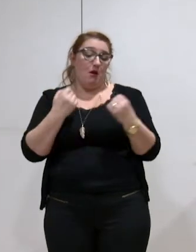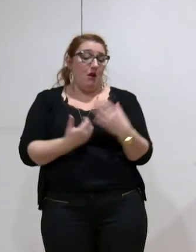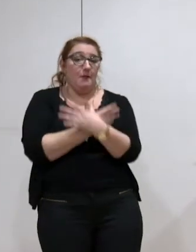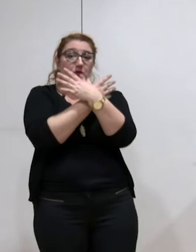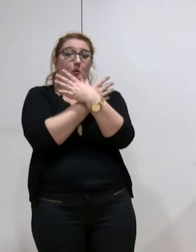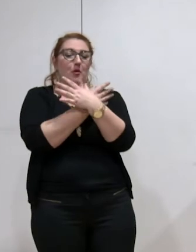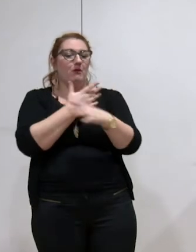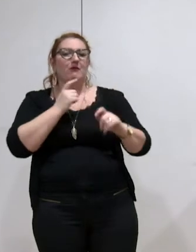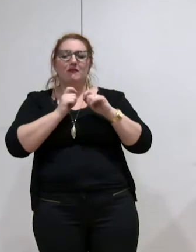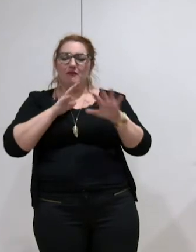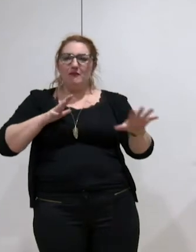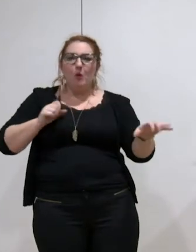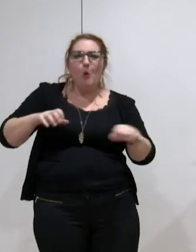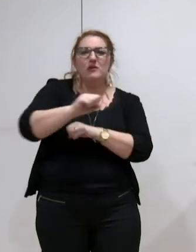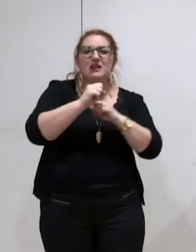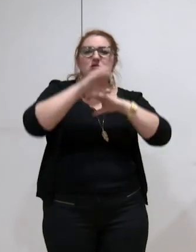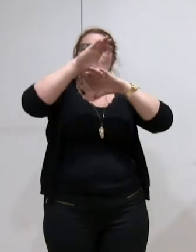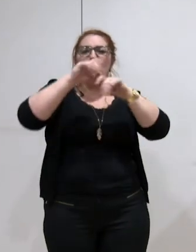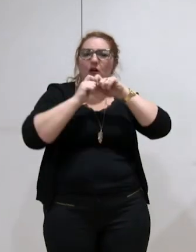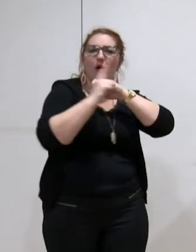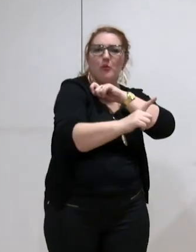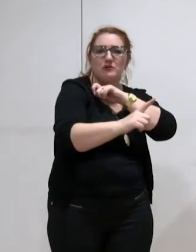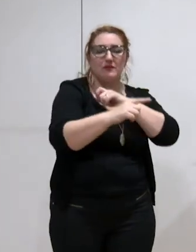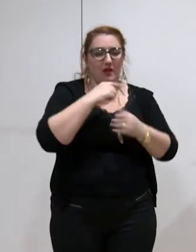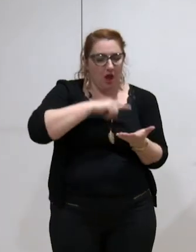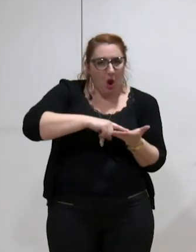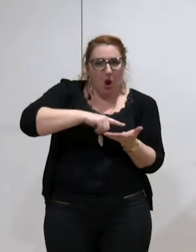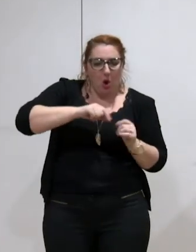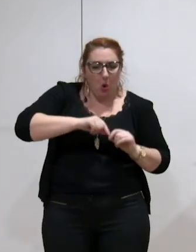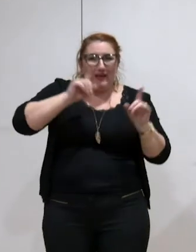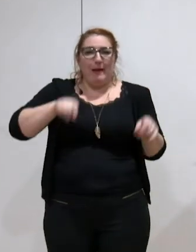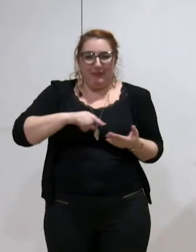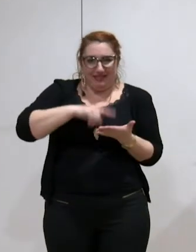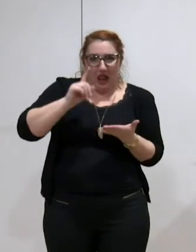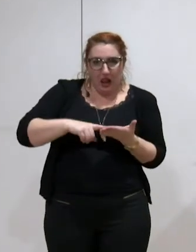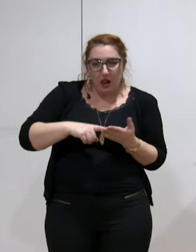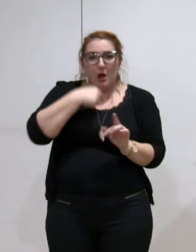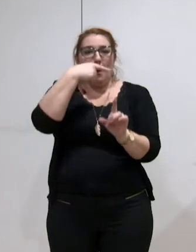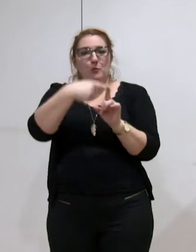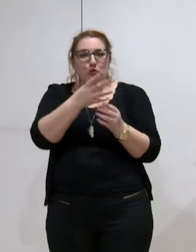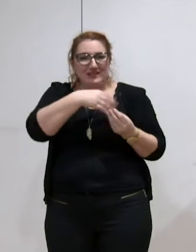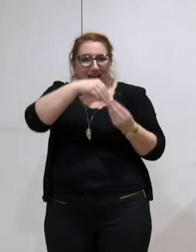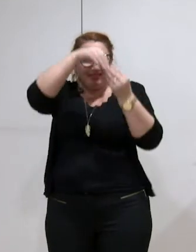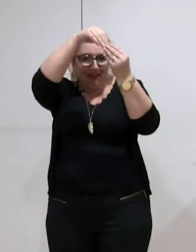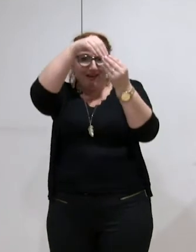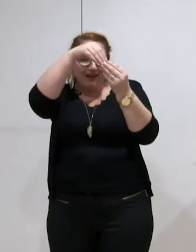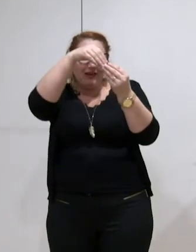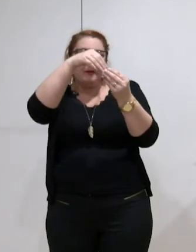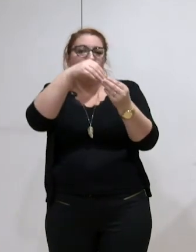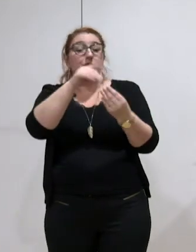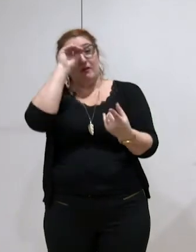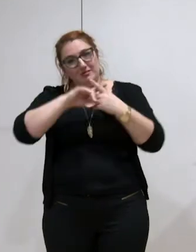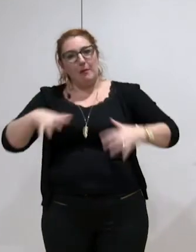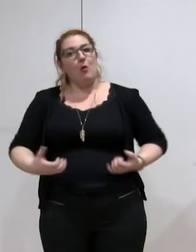l'attribution de compensation, le capital et les intérêts de ces dettes contractées pour des compétences qui ont été